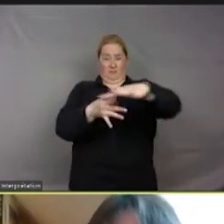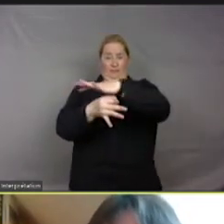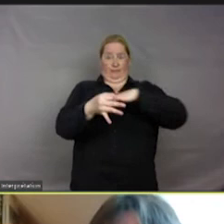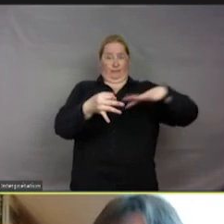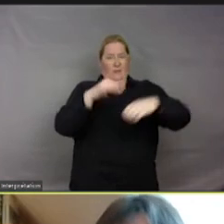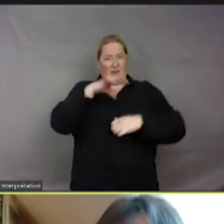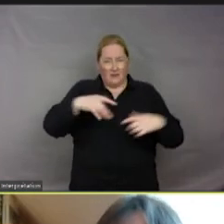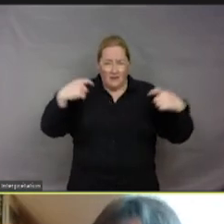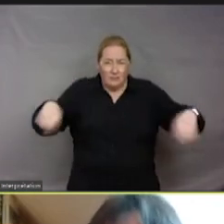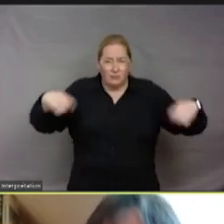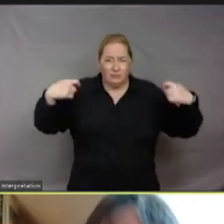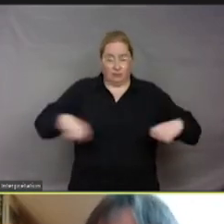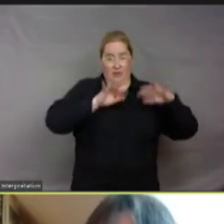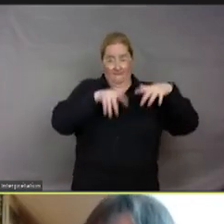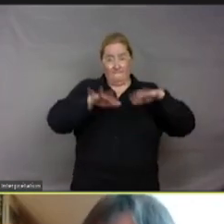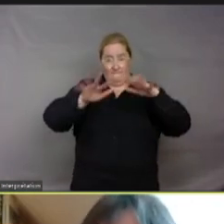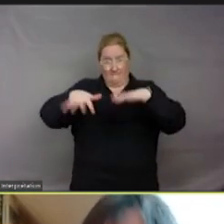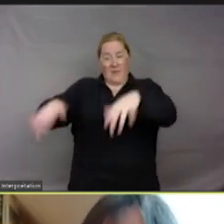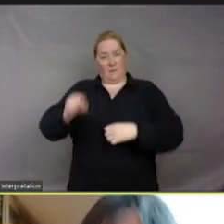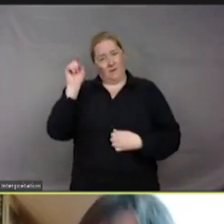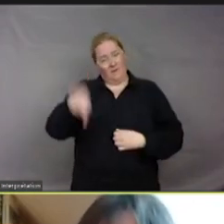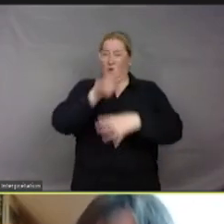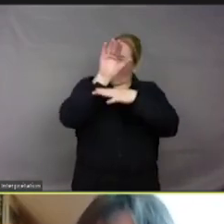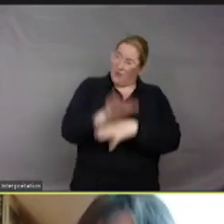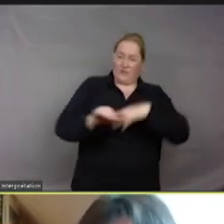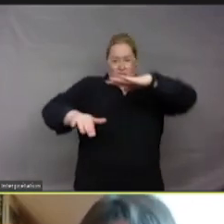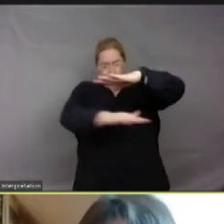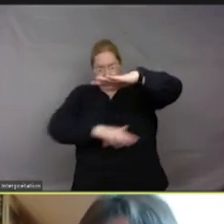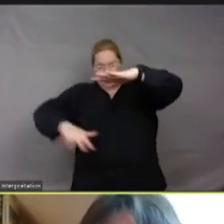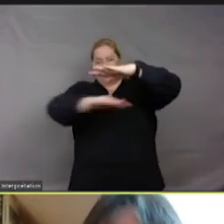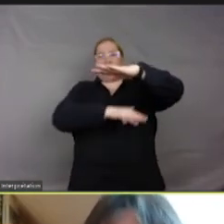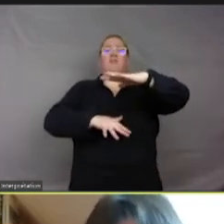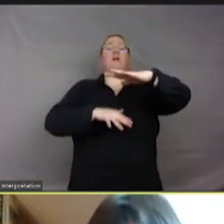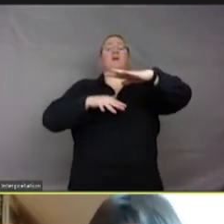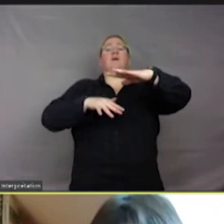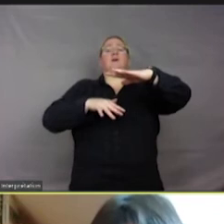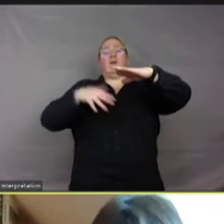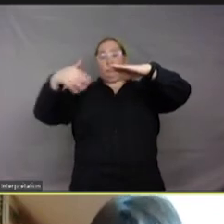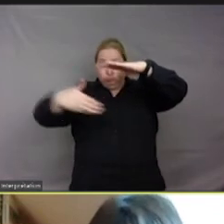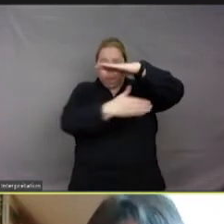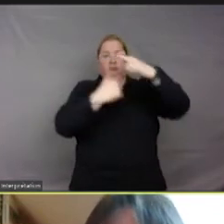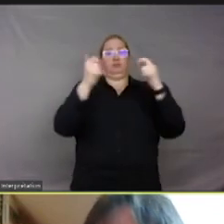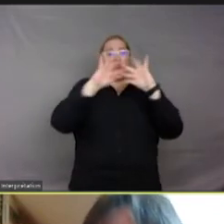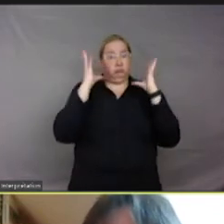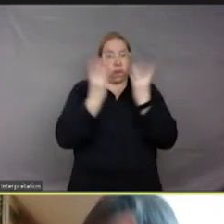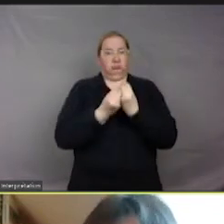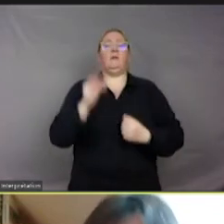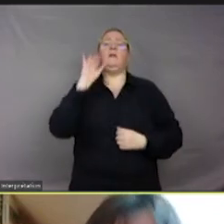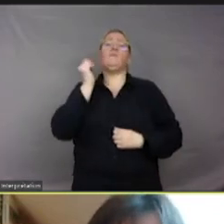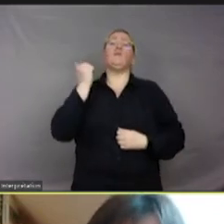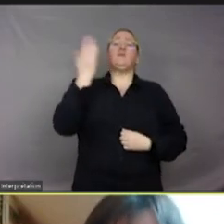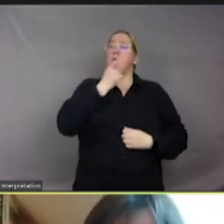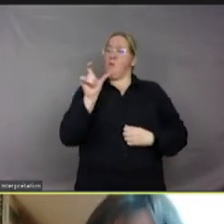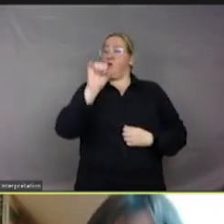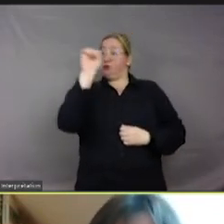soucieux de protéger les univers marins et subaquatiques et le terme sentience peut bien